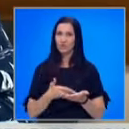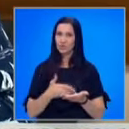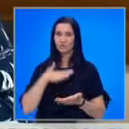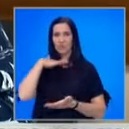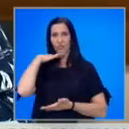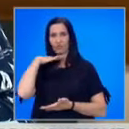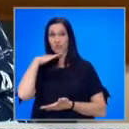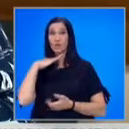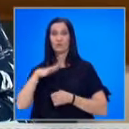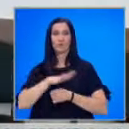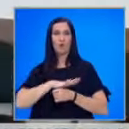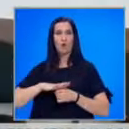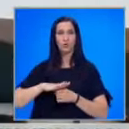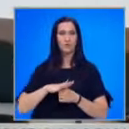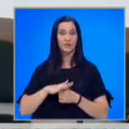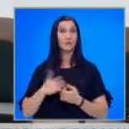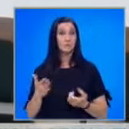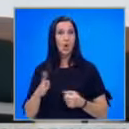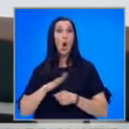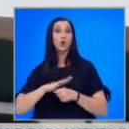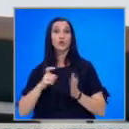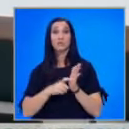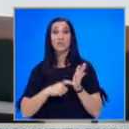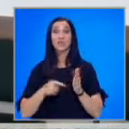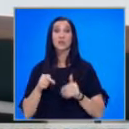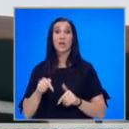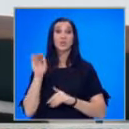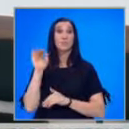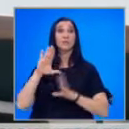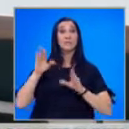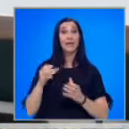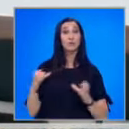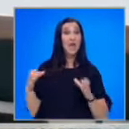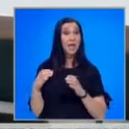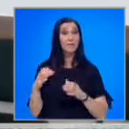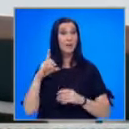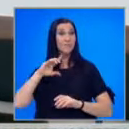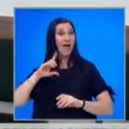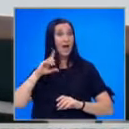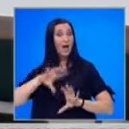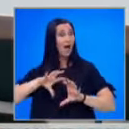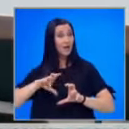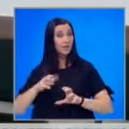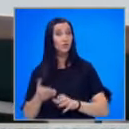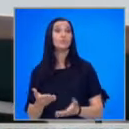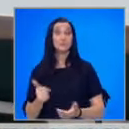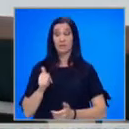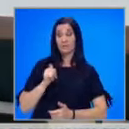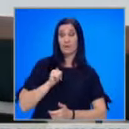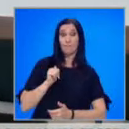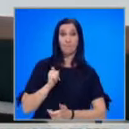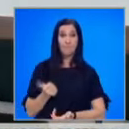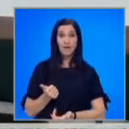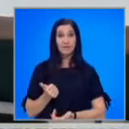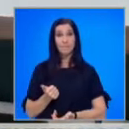достатъчно основателни. Основната ми задача сега ще бъде заедно с екипа на радиото. Наистина, преди всичко, да съхраним